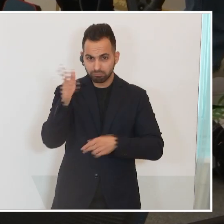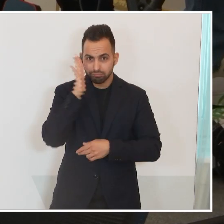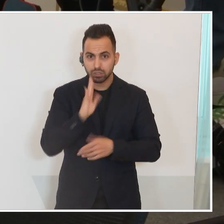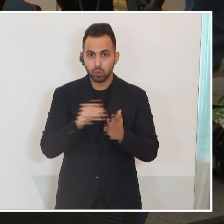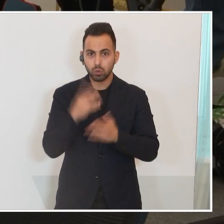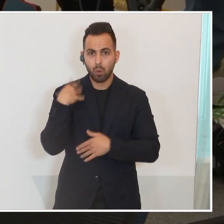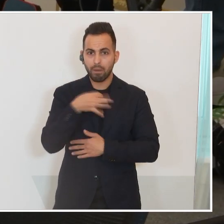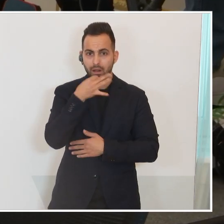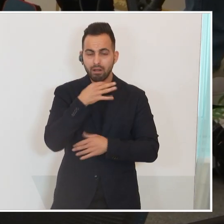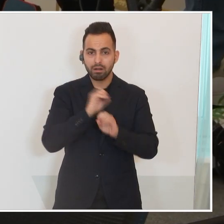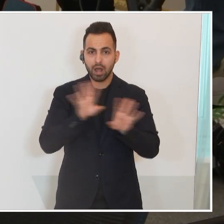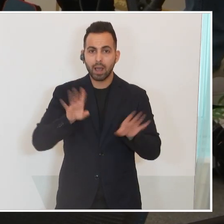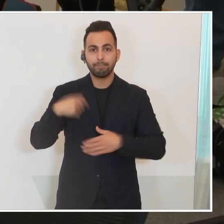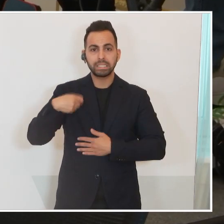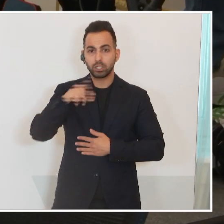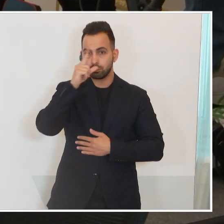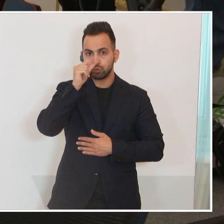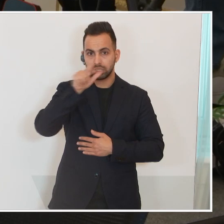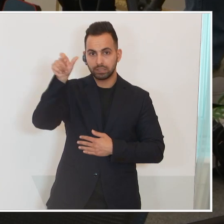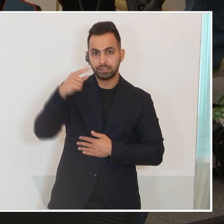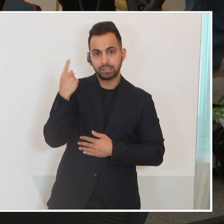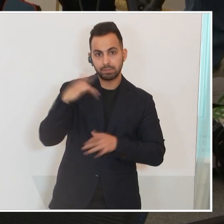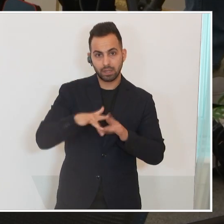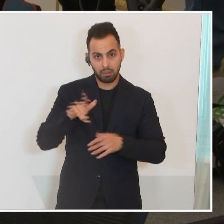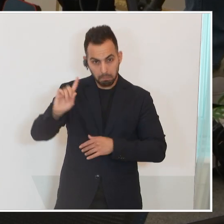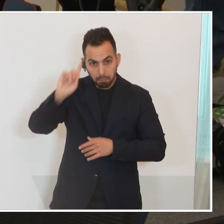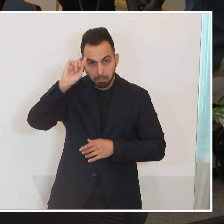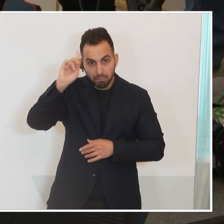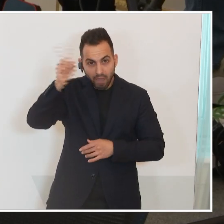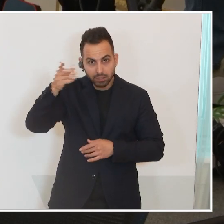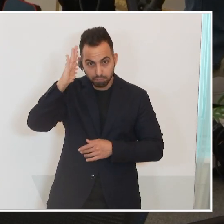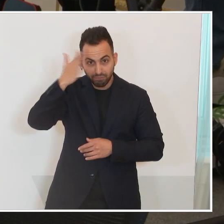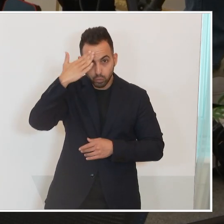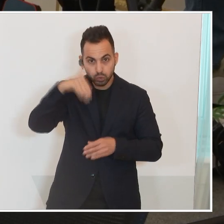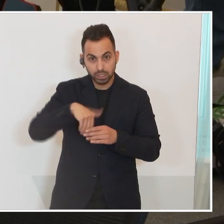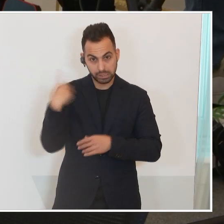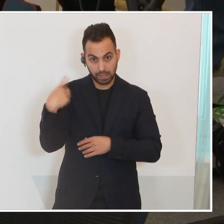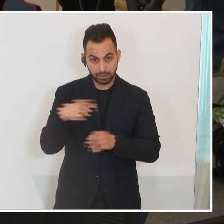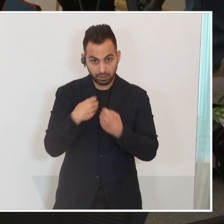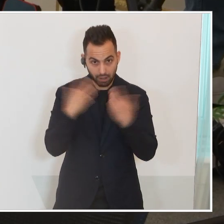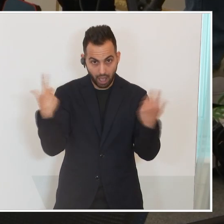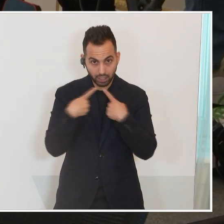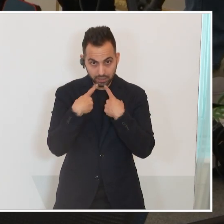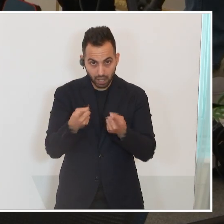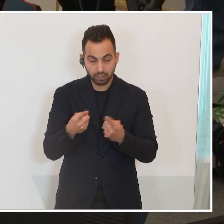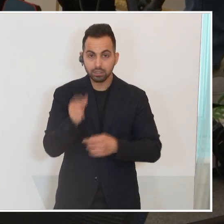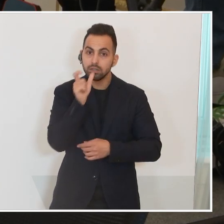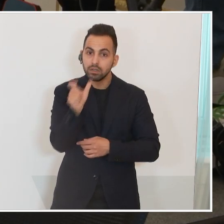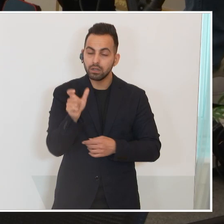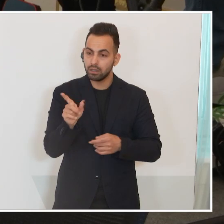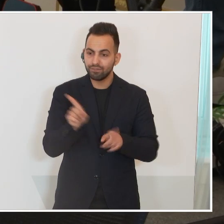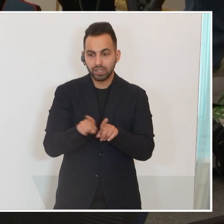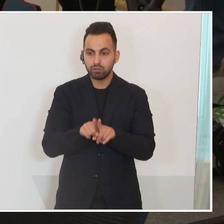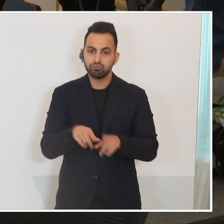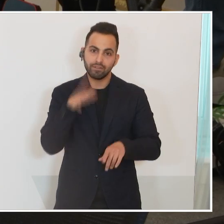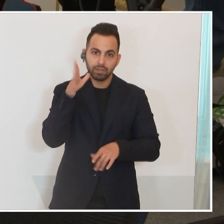einmal ausführen, inwieweit Präsident Putin das bewusst ist und hat daher gesagt, dass